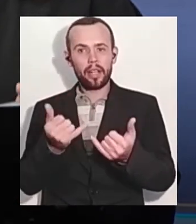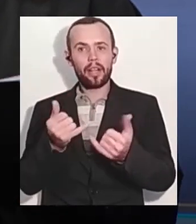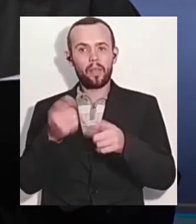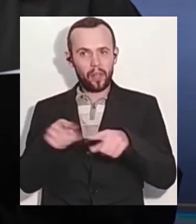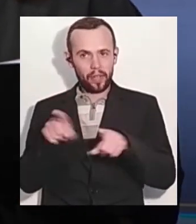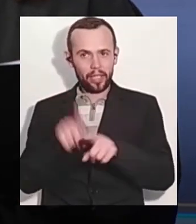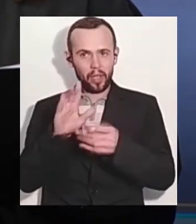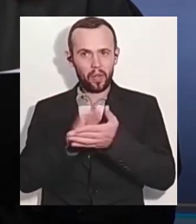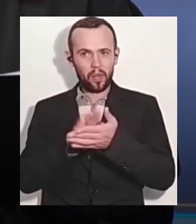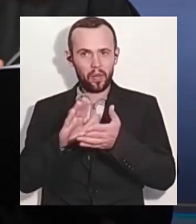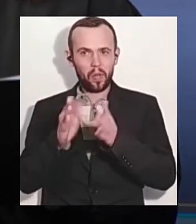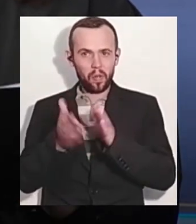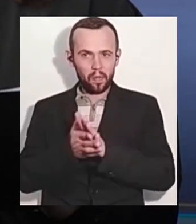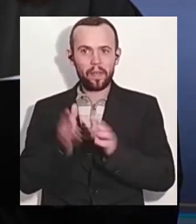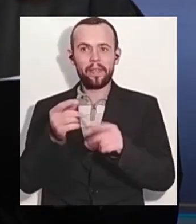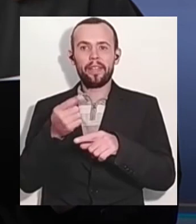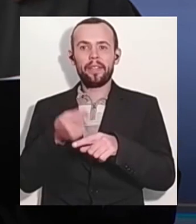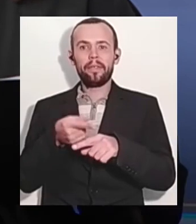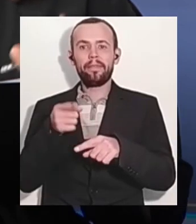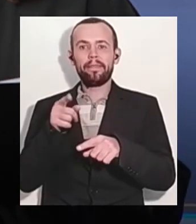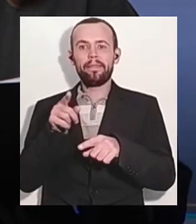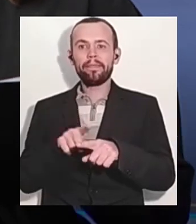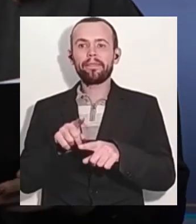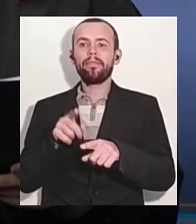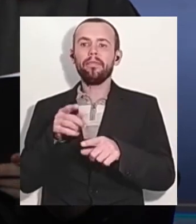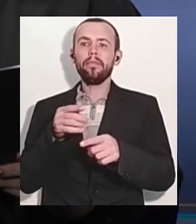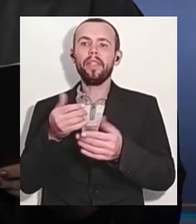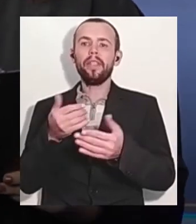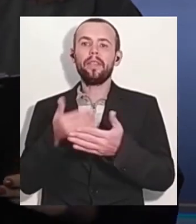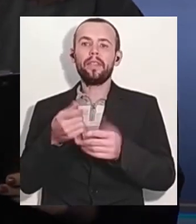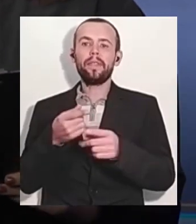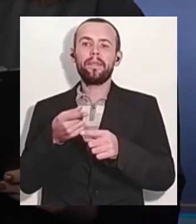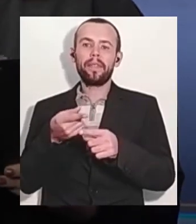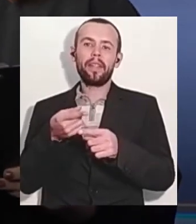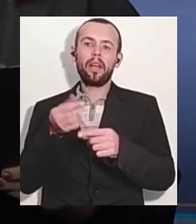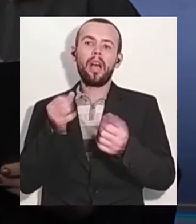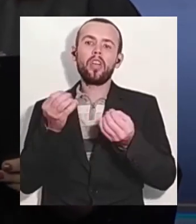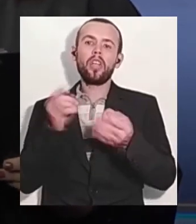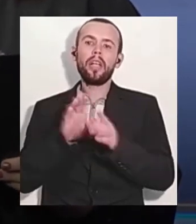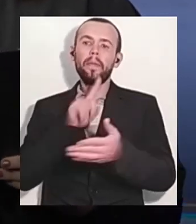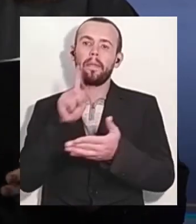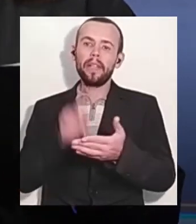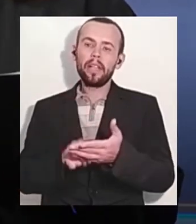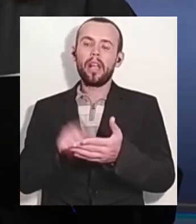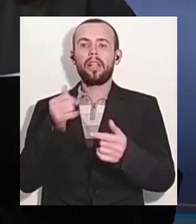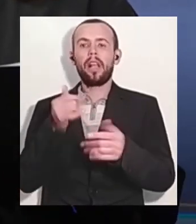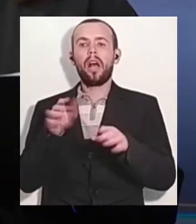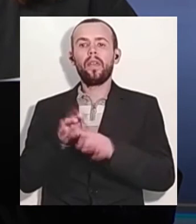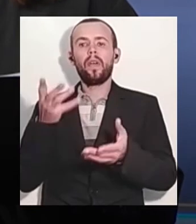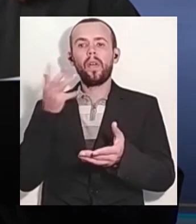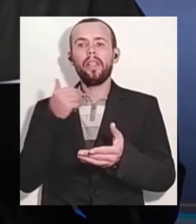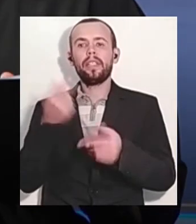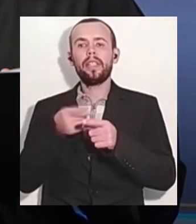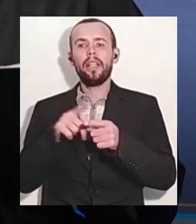Журналістів до зали судових засідання не пустили, посилаючись теж на карантинні обмеження. Працівники суду відмовили у проханні залишити увімкнену